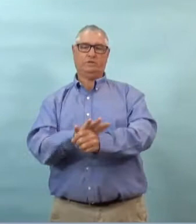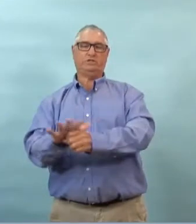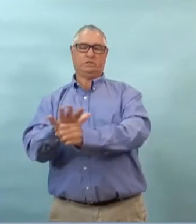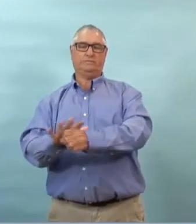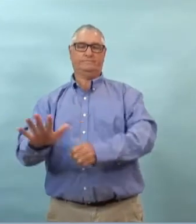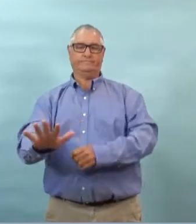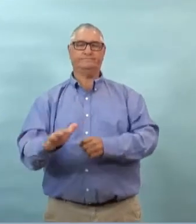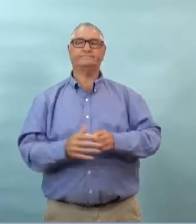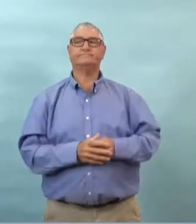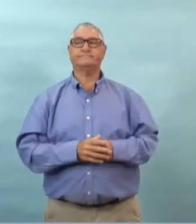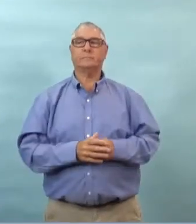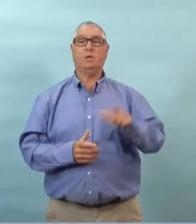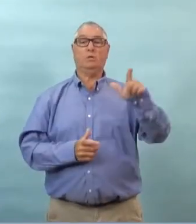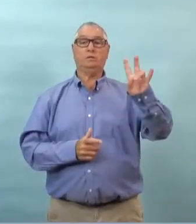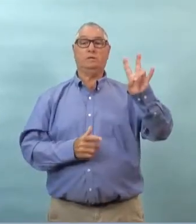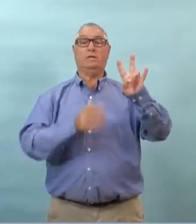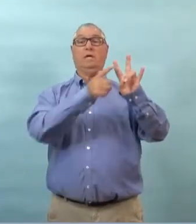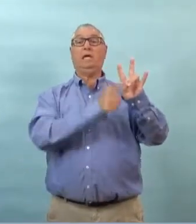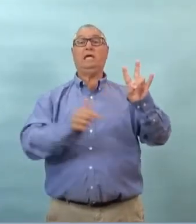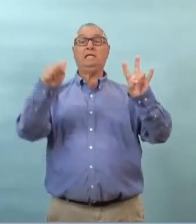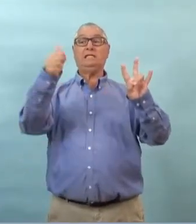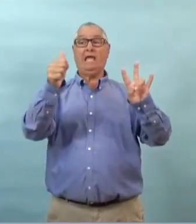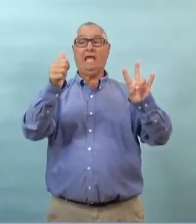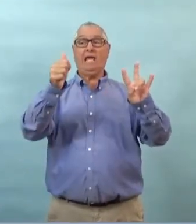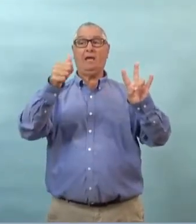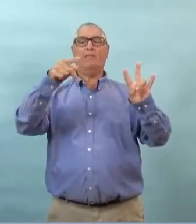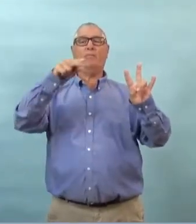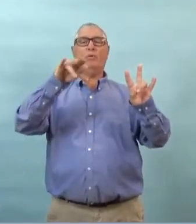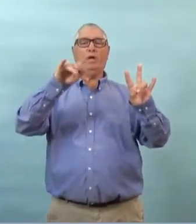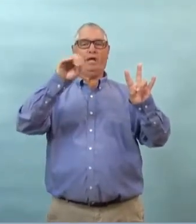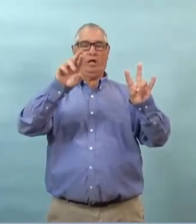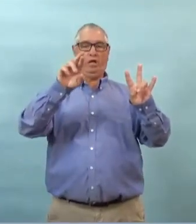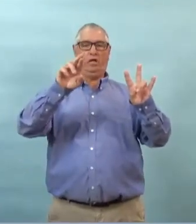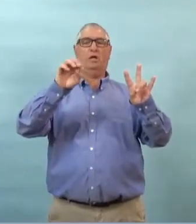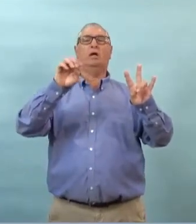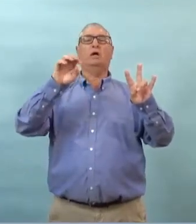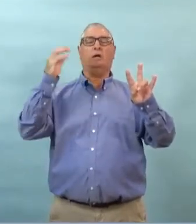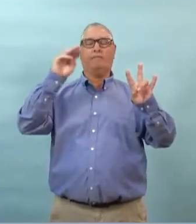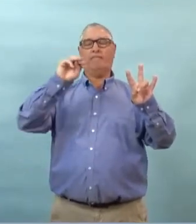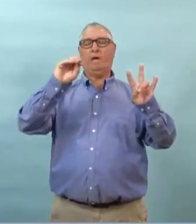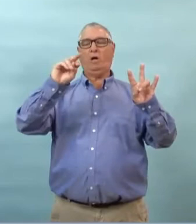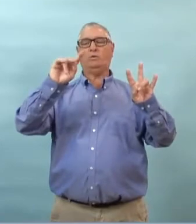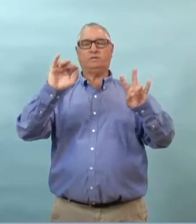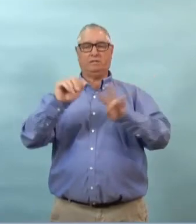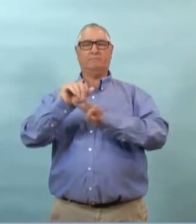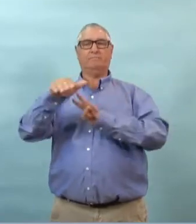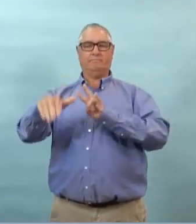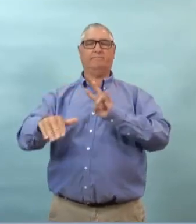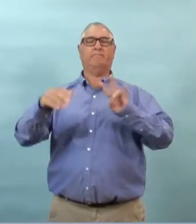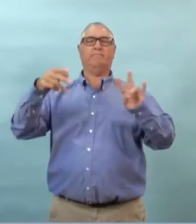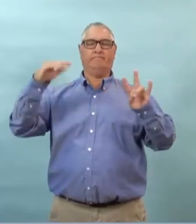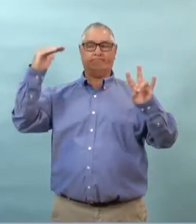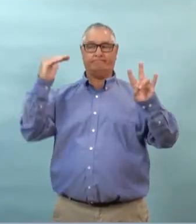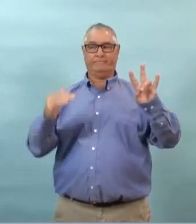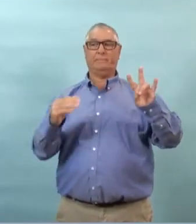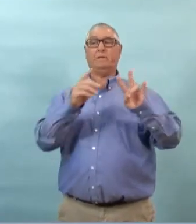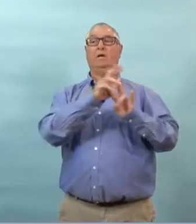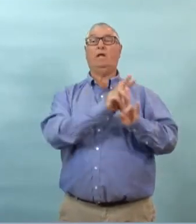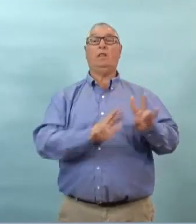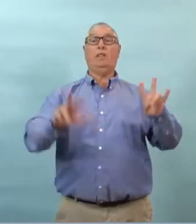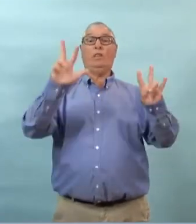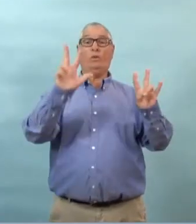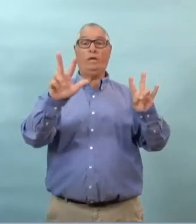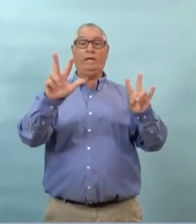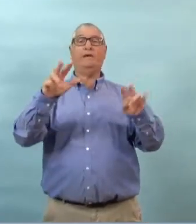région sanitaire du sud-est 10 étaient dans la région paire et maintenant trois étaient dans la région